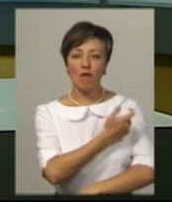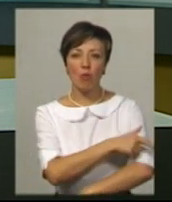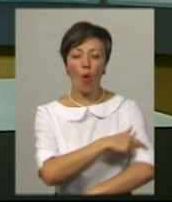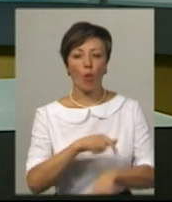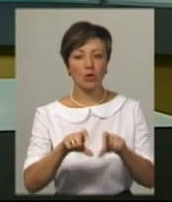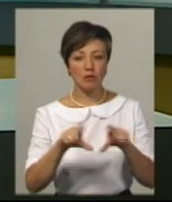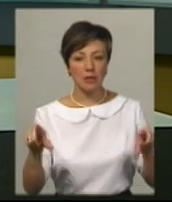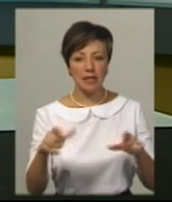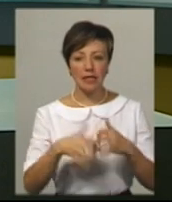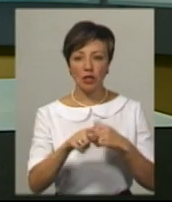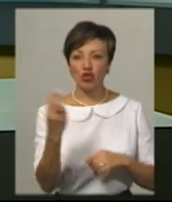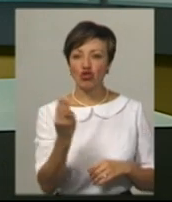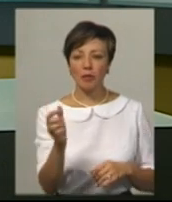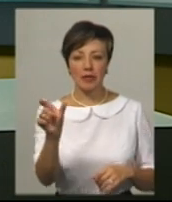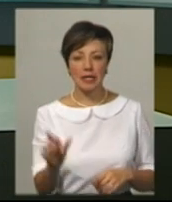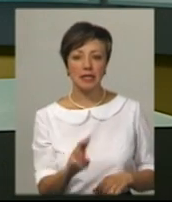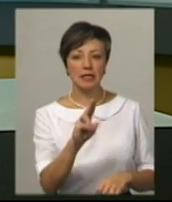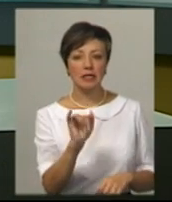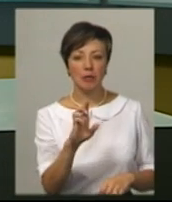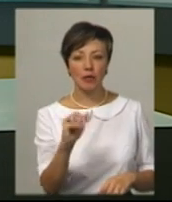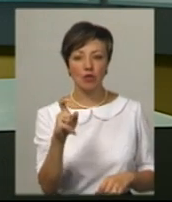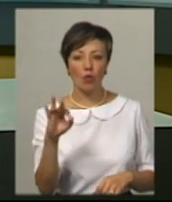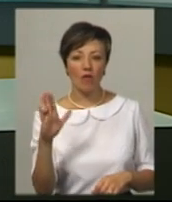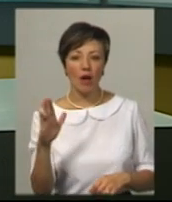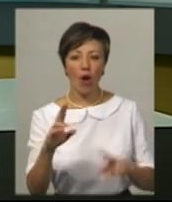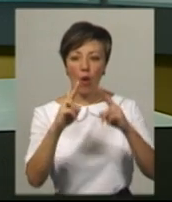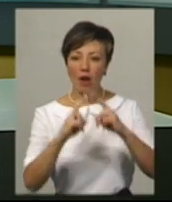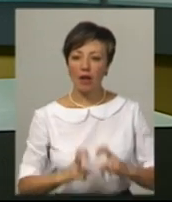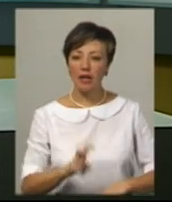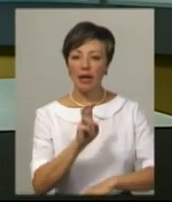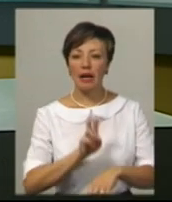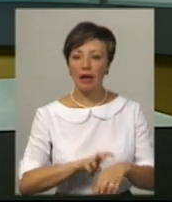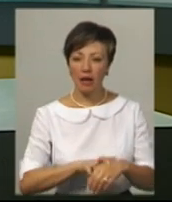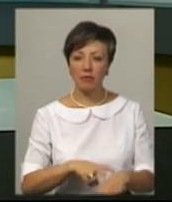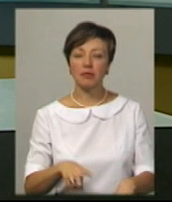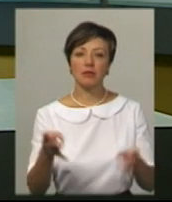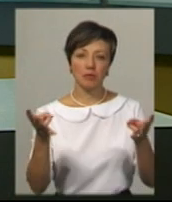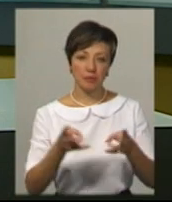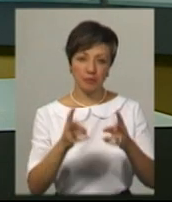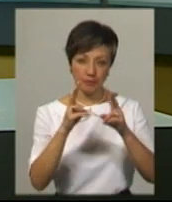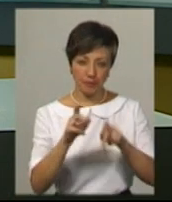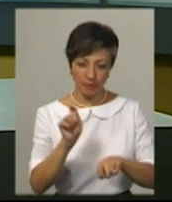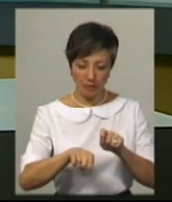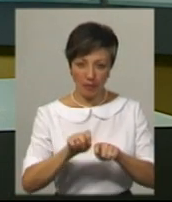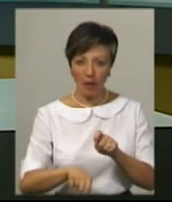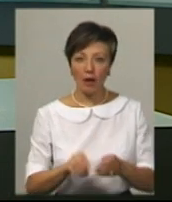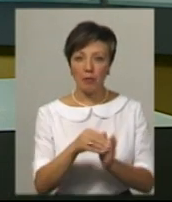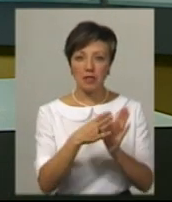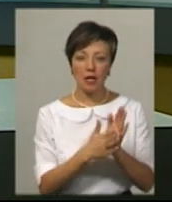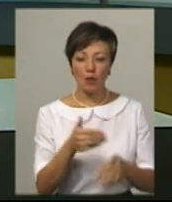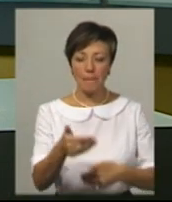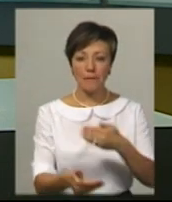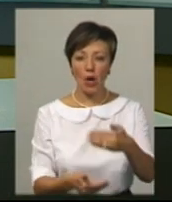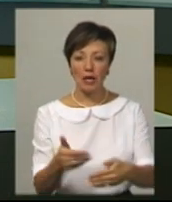госпіталі. Серед них – Шепетівчанин Сергій Цибізов. Моряків оглянули лікарі, їм проведено необхідне обстеження та призначено поетапне